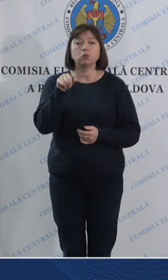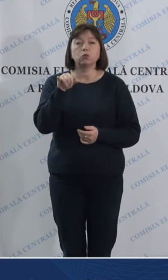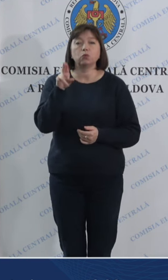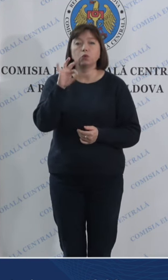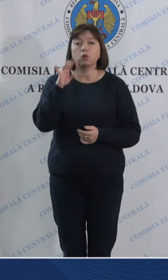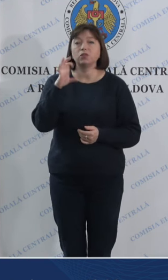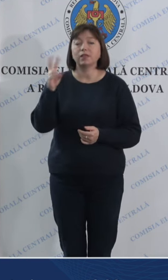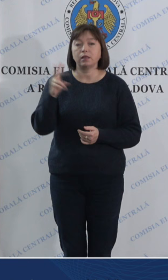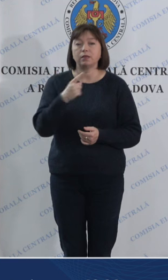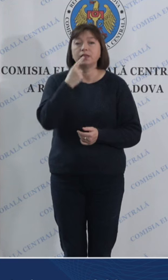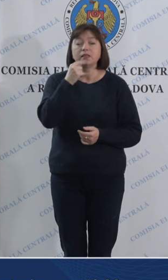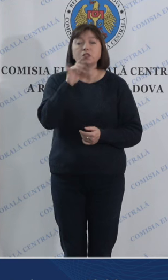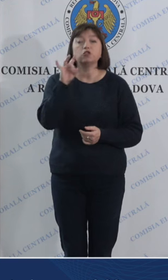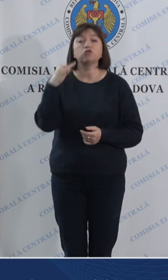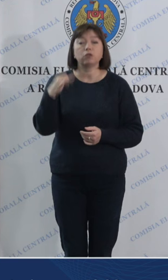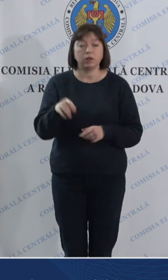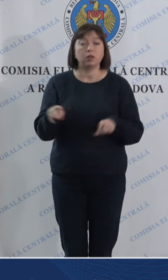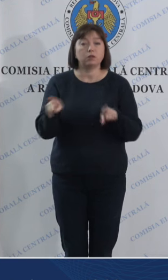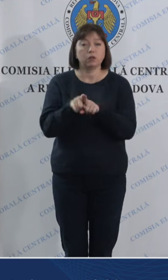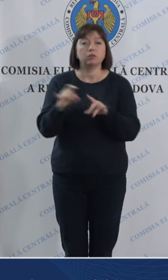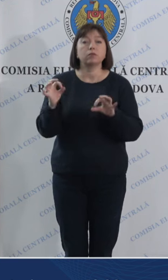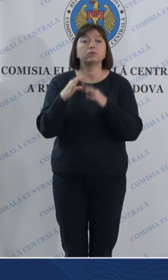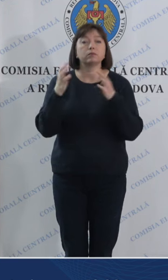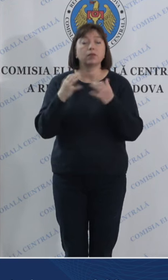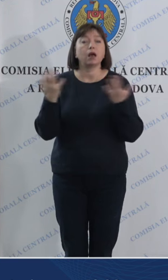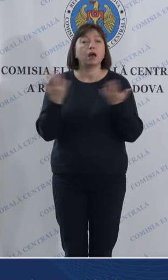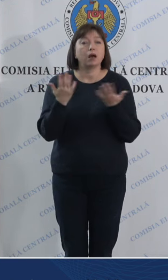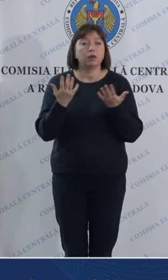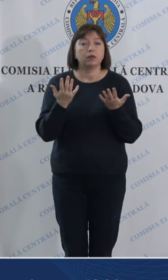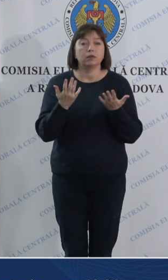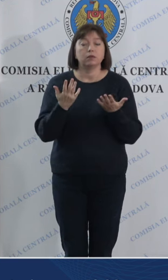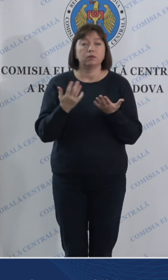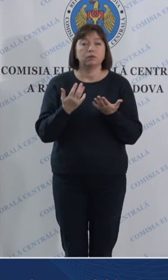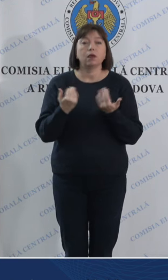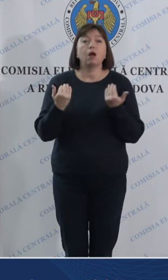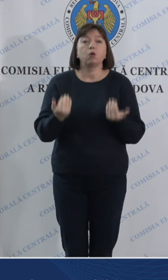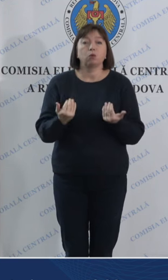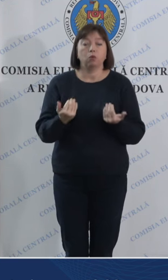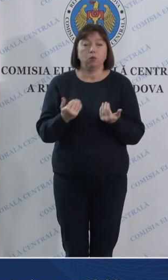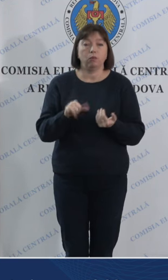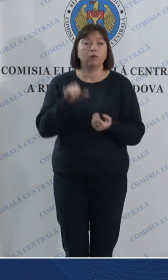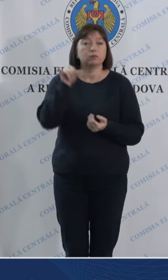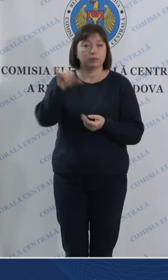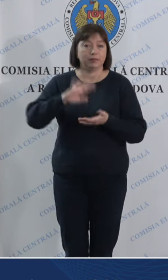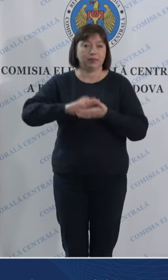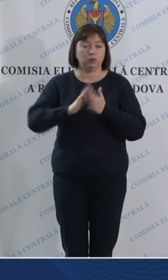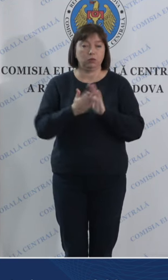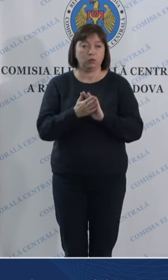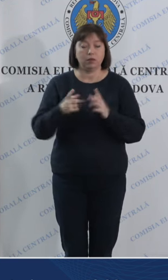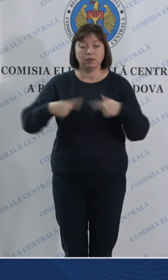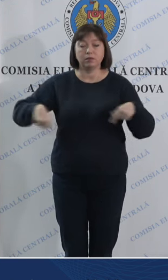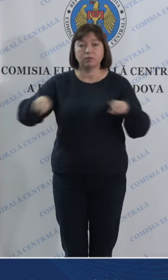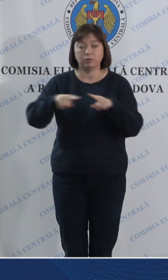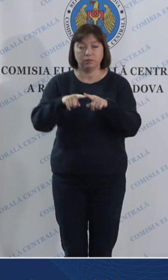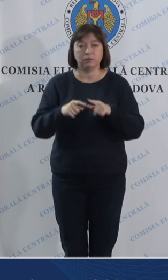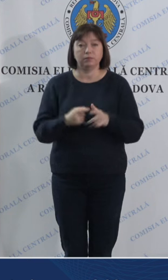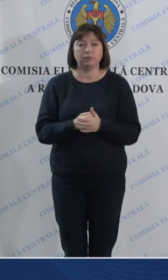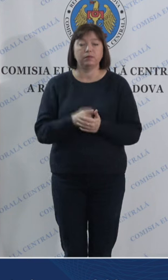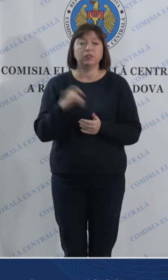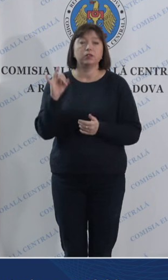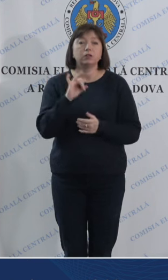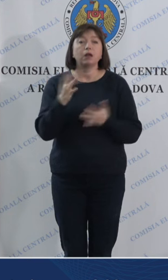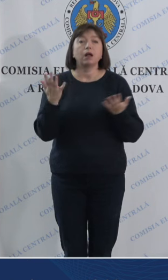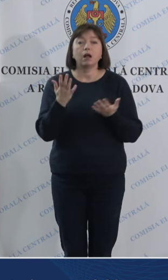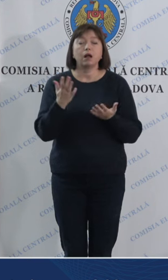de la Sângerei de asemenea ne va spune care este acum situația în circumscripția respectivă